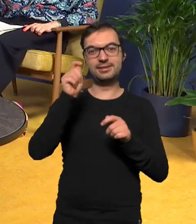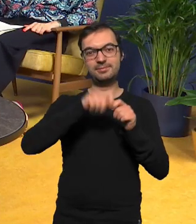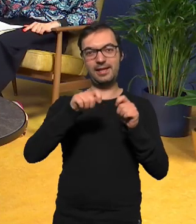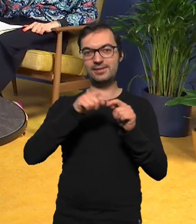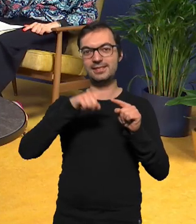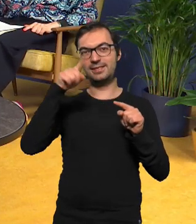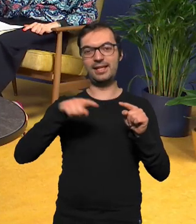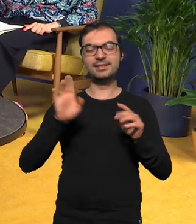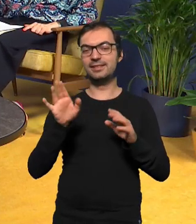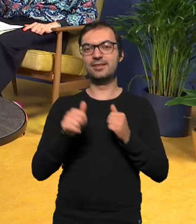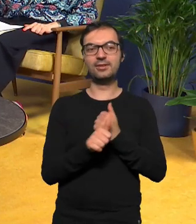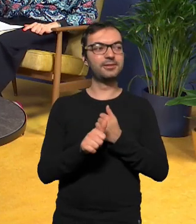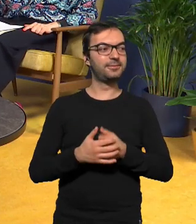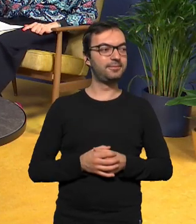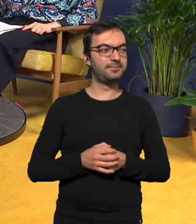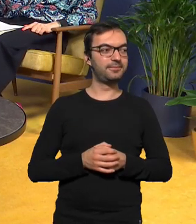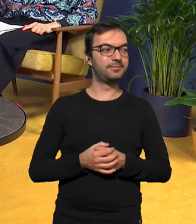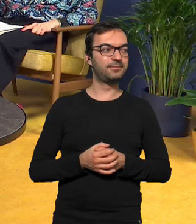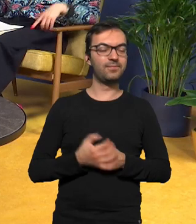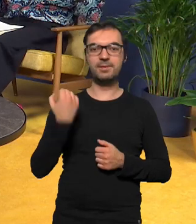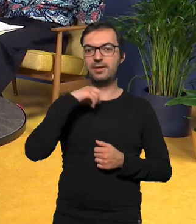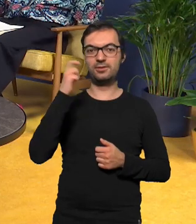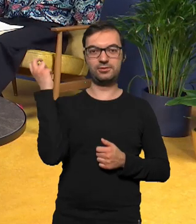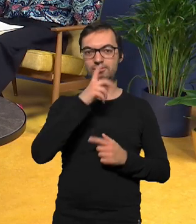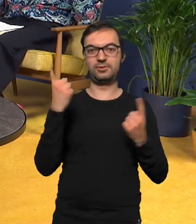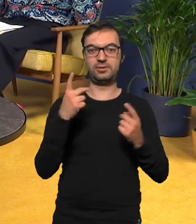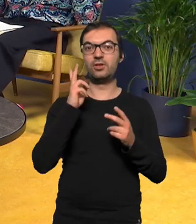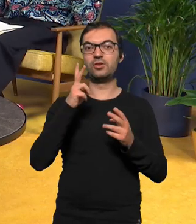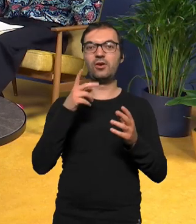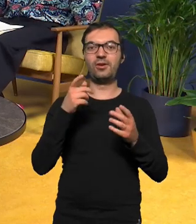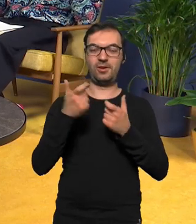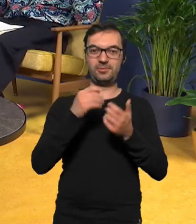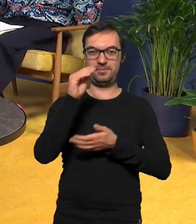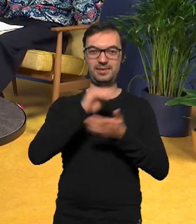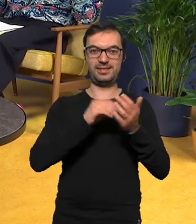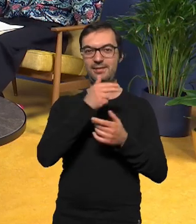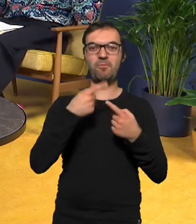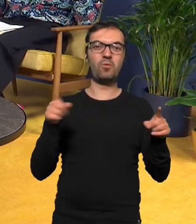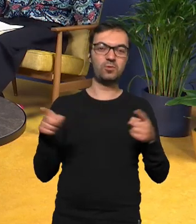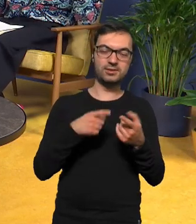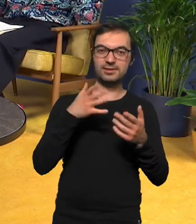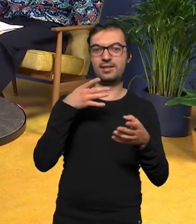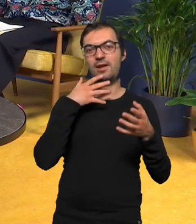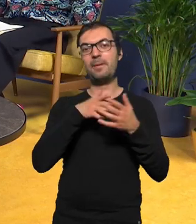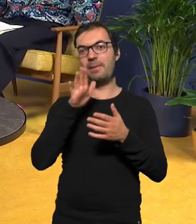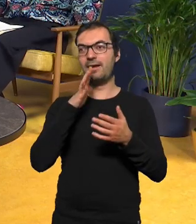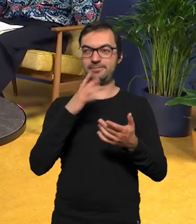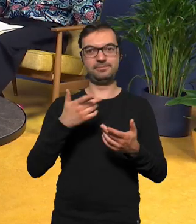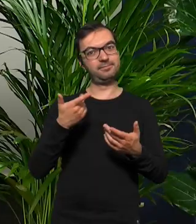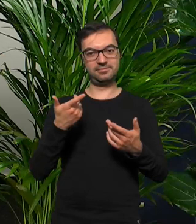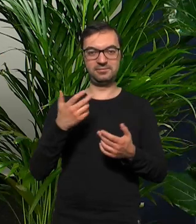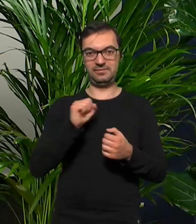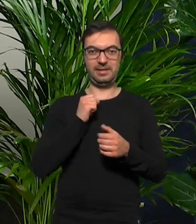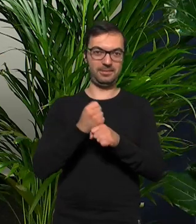o statystykę ale wydaje mi się, że to jest bardzo ciekawe zjawisko, że ci, którzy zajmują się pisaniem o muzyce i mają taki przywilej, że recenzują